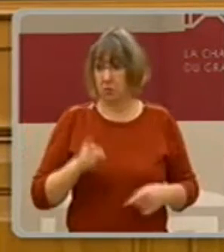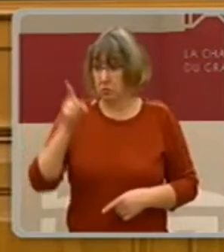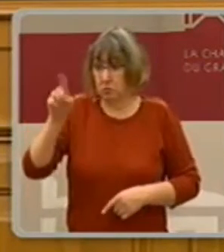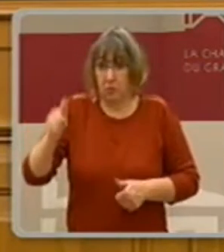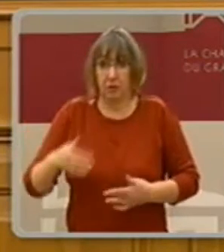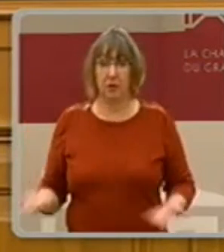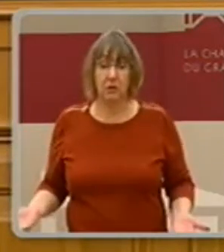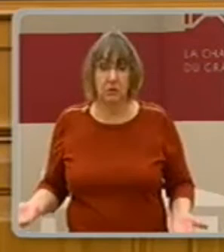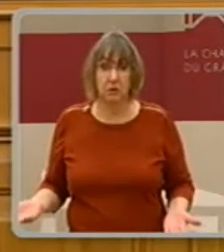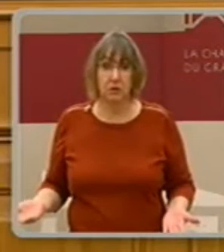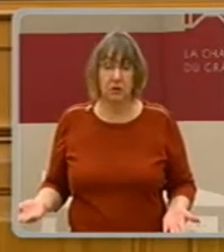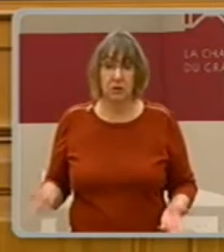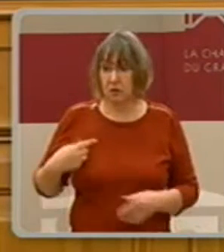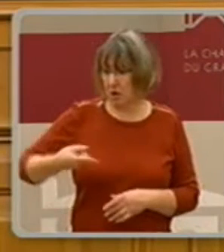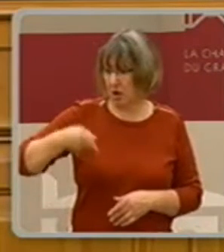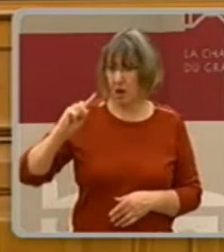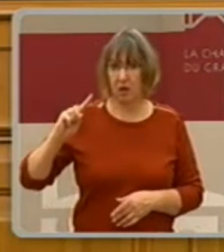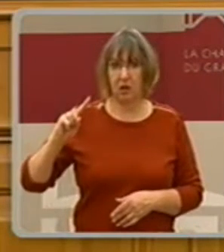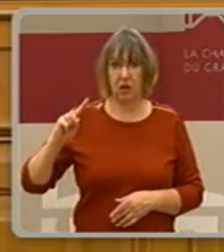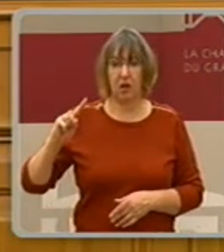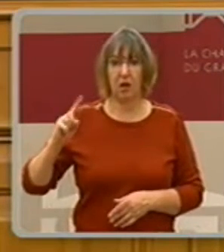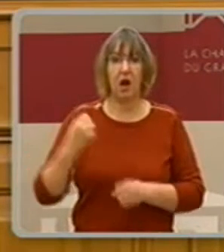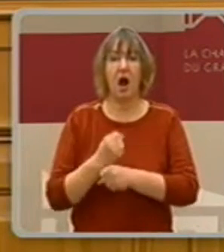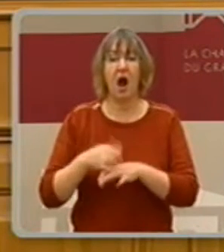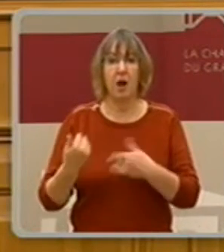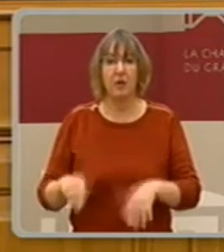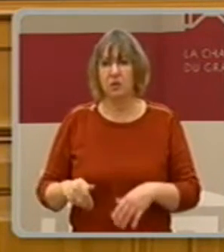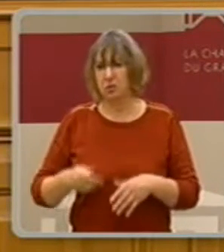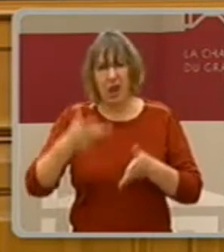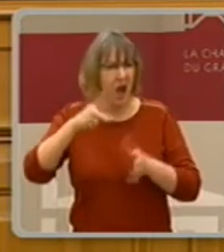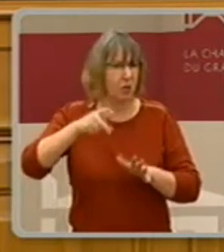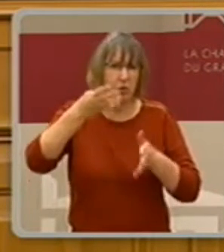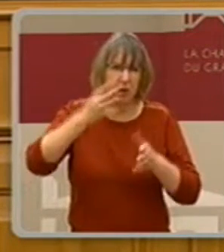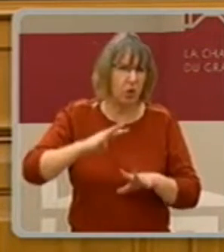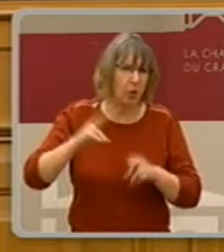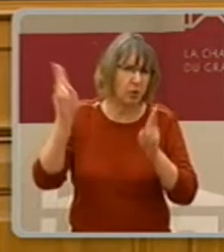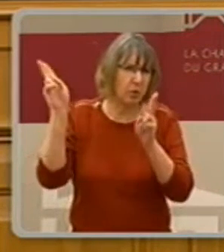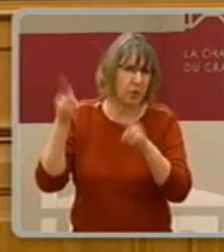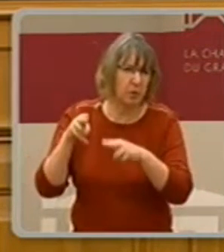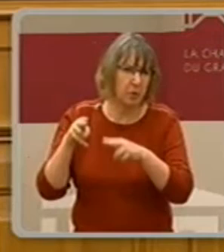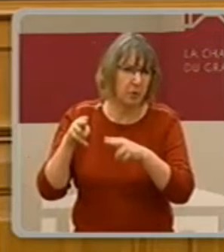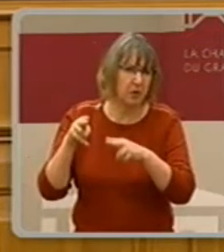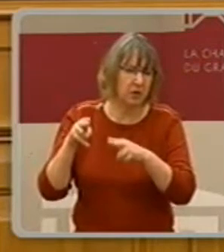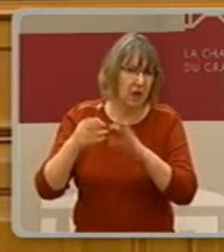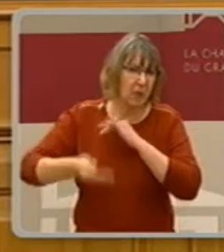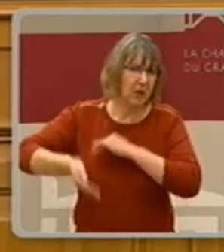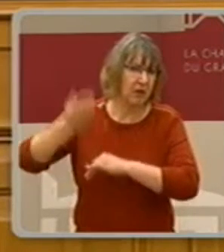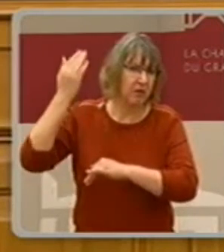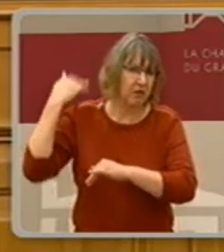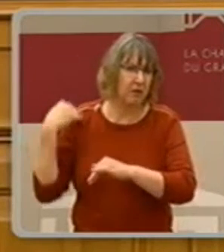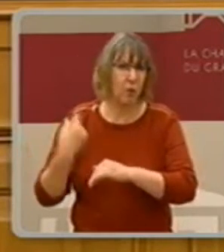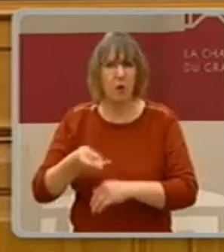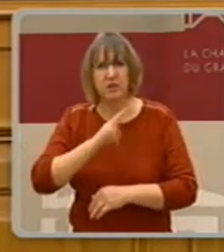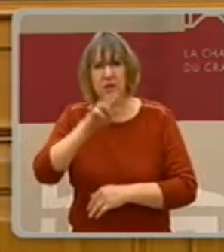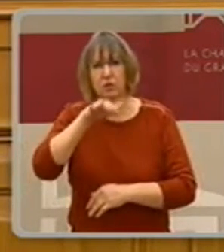25.000 neue Erbisplätze geschafft hat, und das 900 Stück zurückging. Auch wenn man da an die Relation stellen,